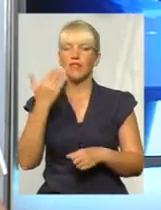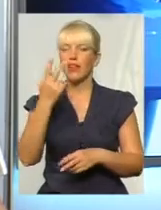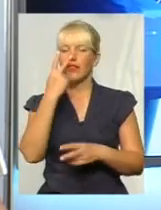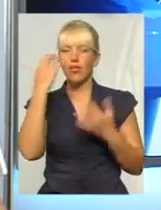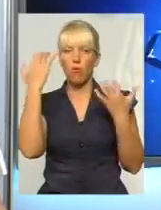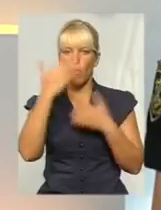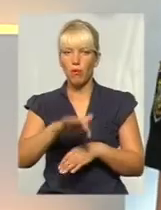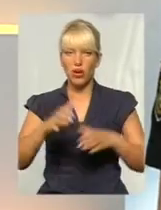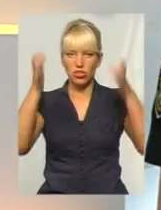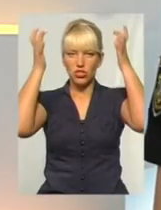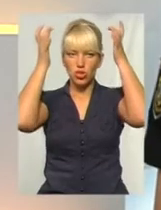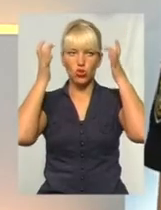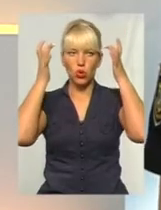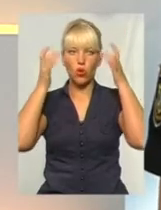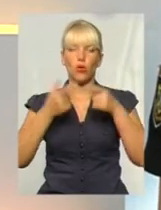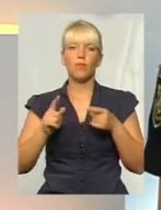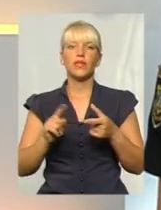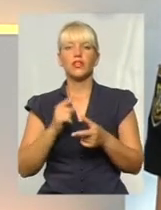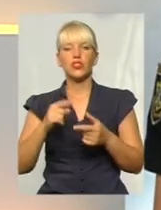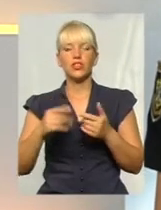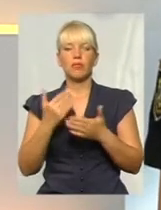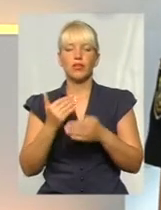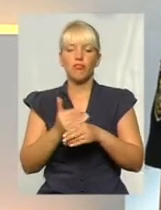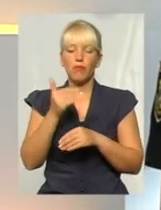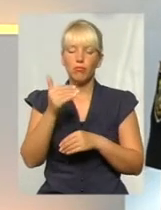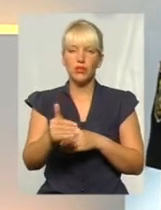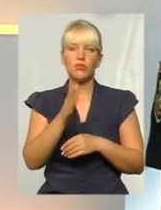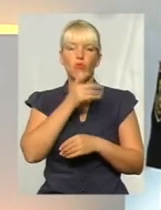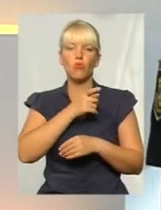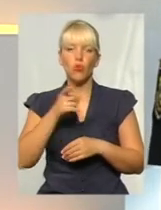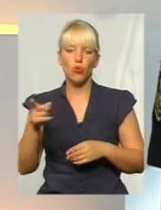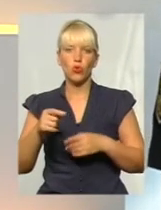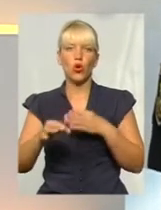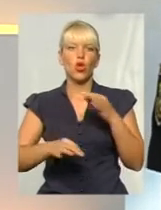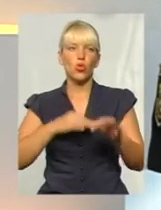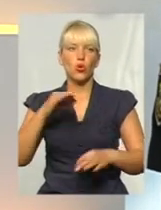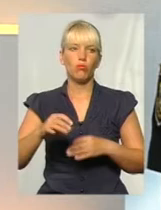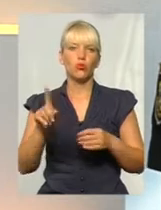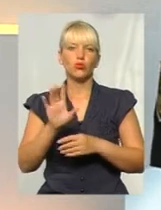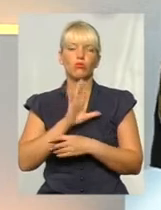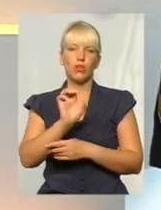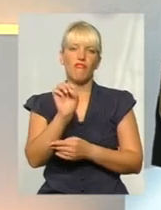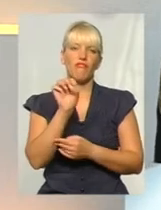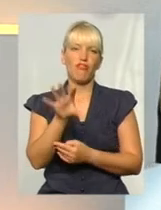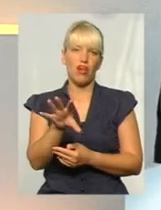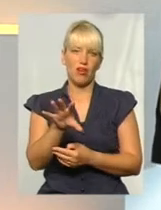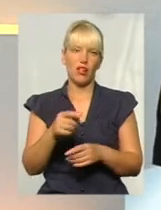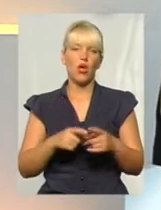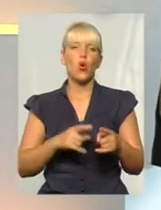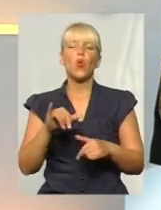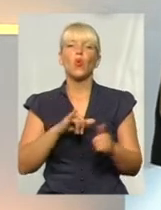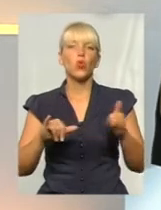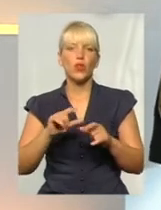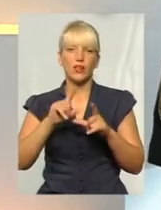зеркало, чи у пізню пору доби хоча б включену фару. Куда він їде, він повинен